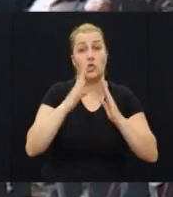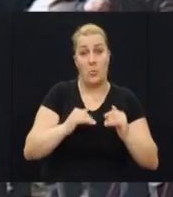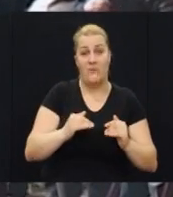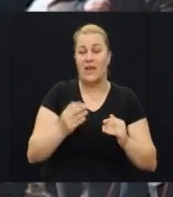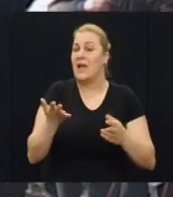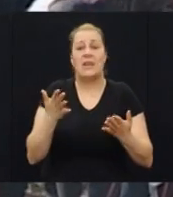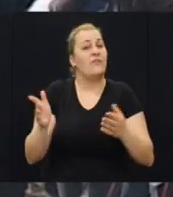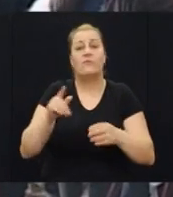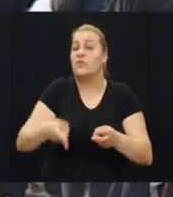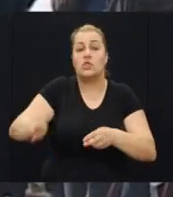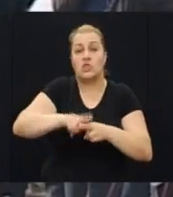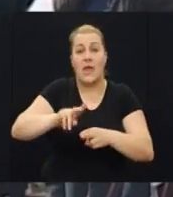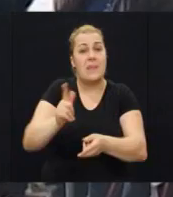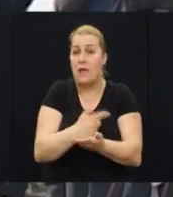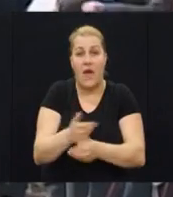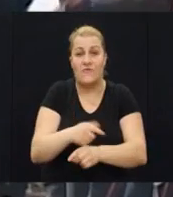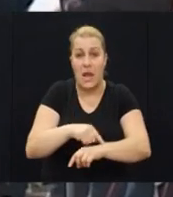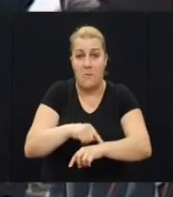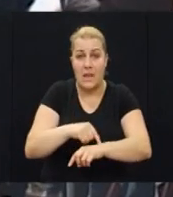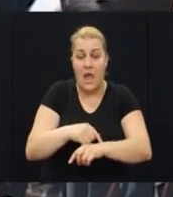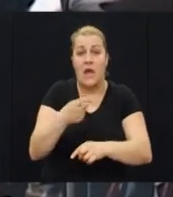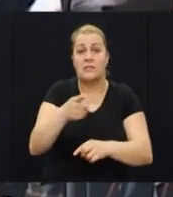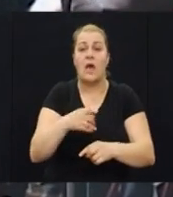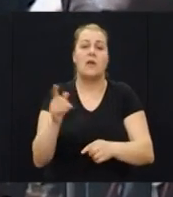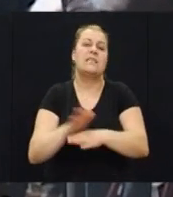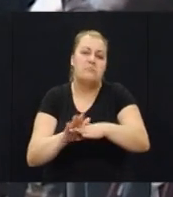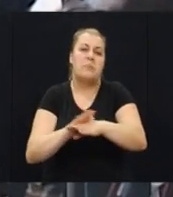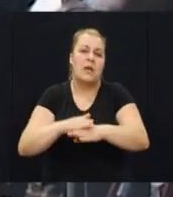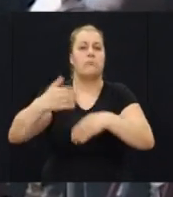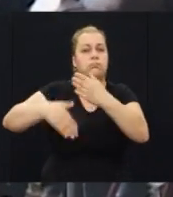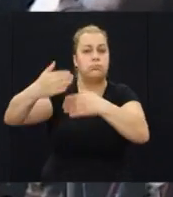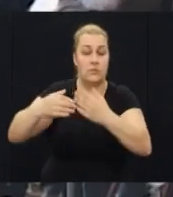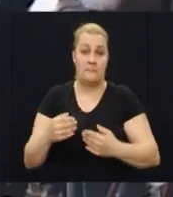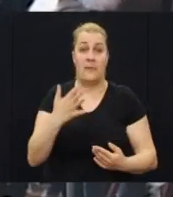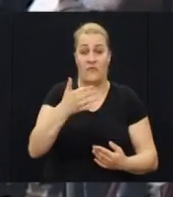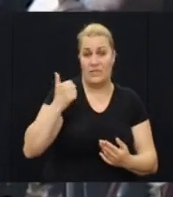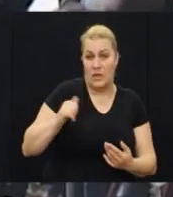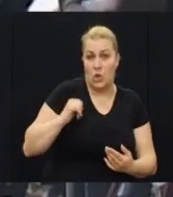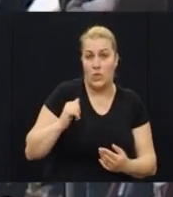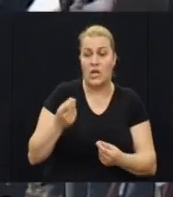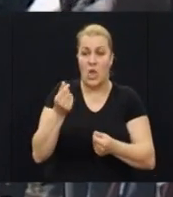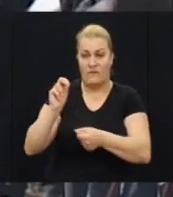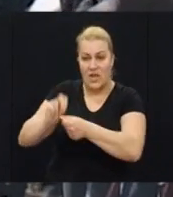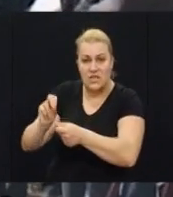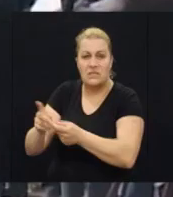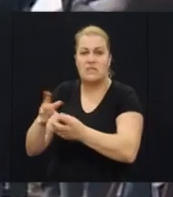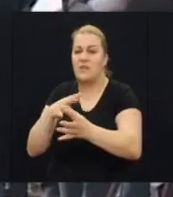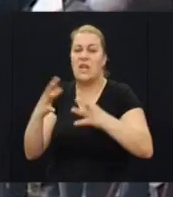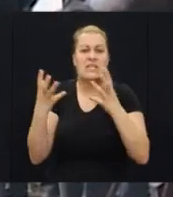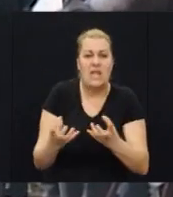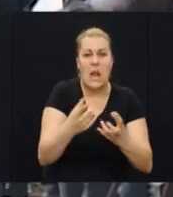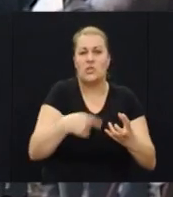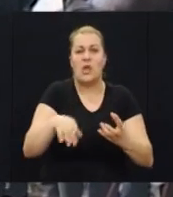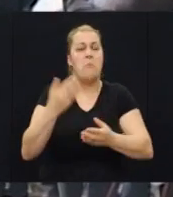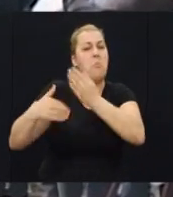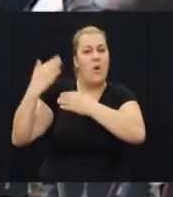više vremena za prazne rasprave, isprike i alibije. 25 godina neobrađene zemlje, neiskorištavanje mrtva kapitala, zaleđena